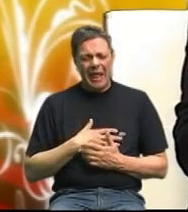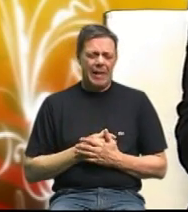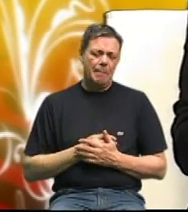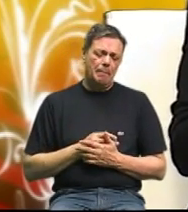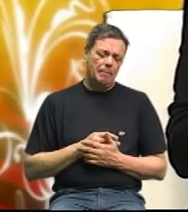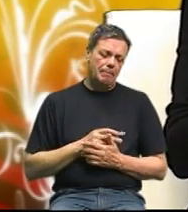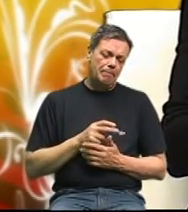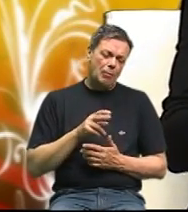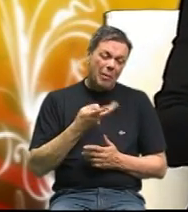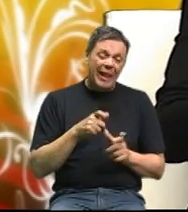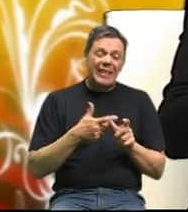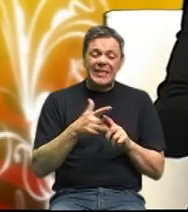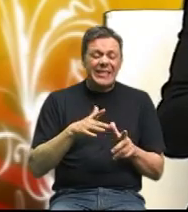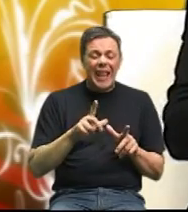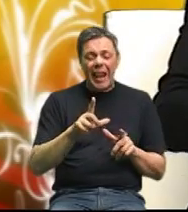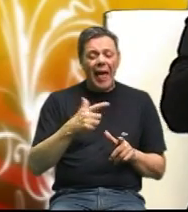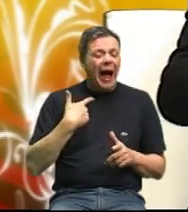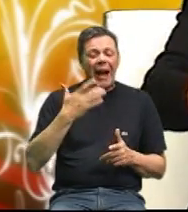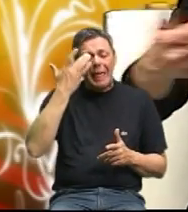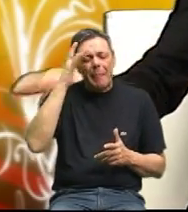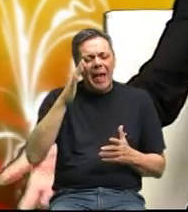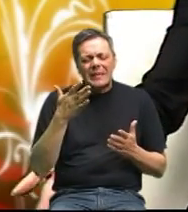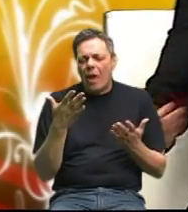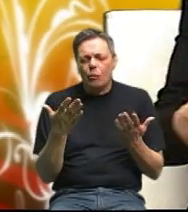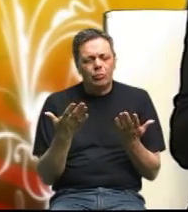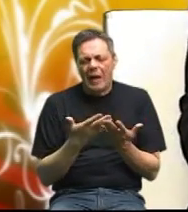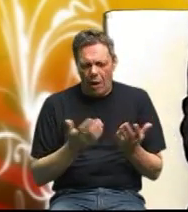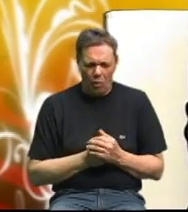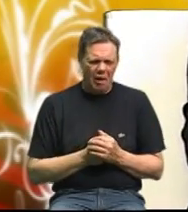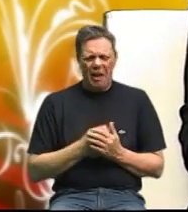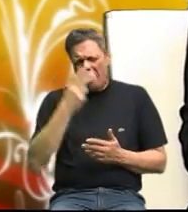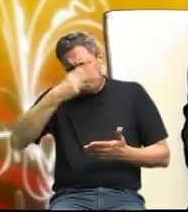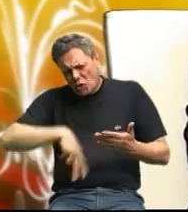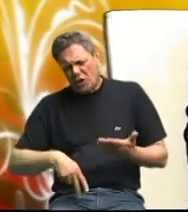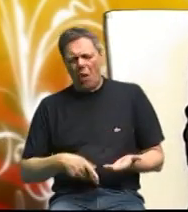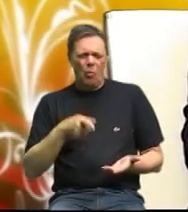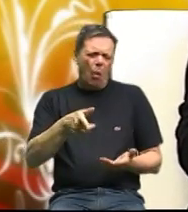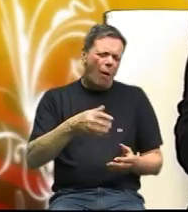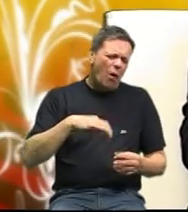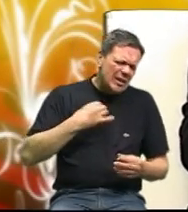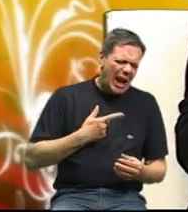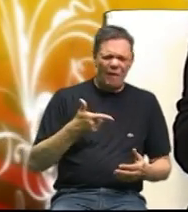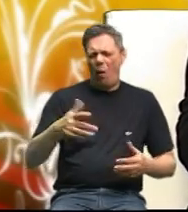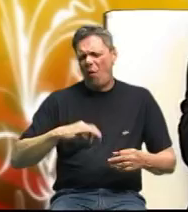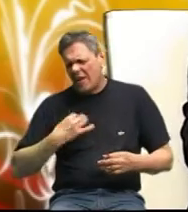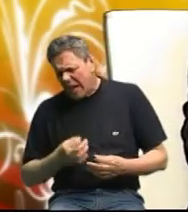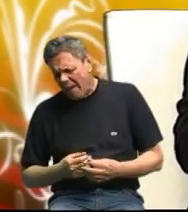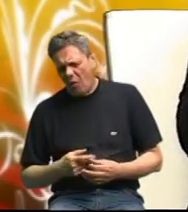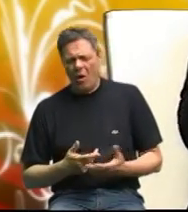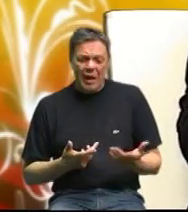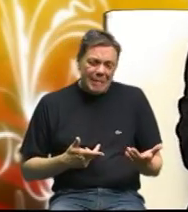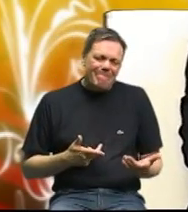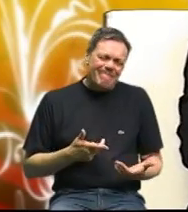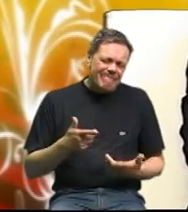ne znaju kako zbog toga što se pročita ovo je zdravo ovo je zdravo ali ne znaju promijeniti ovo je jako